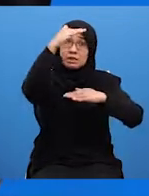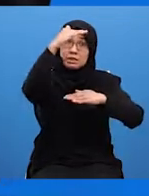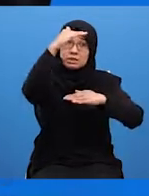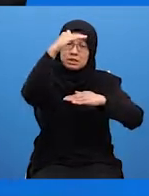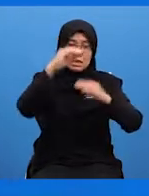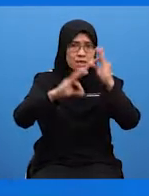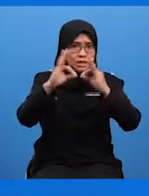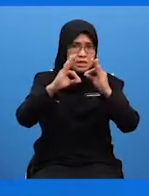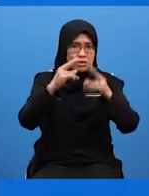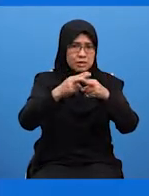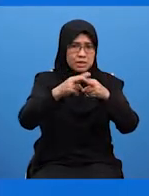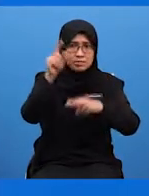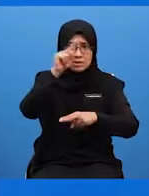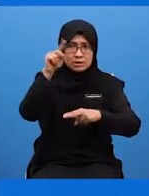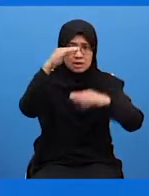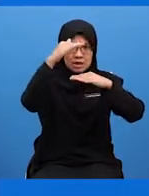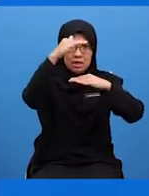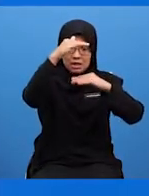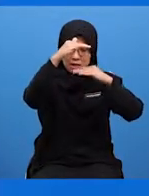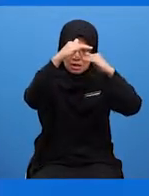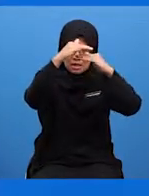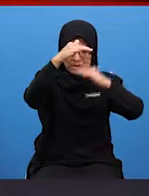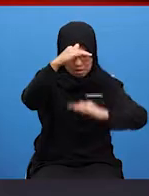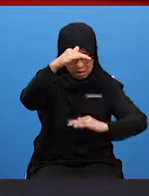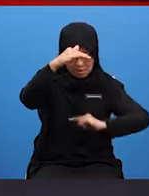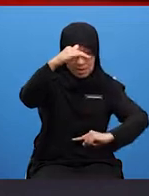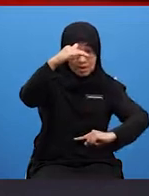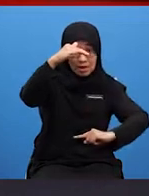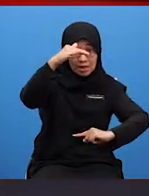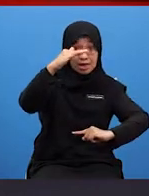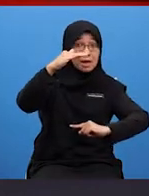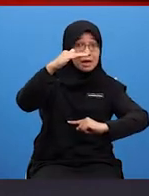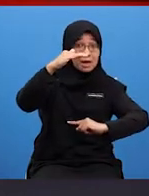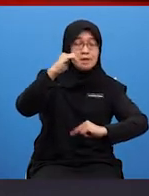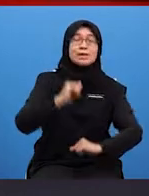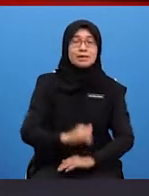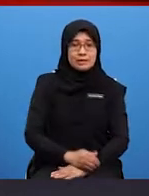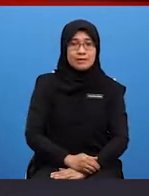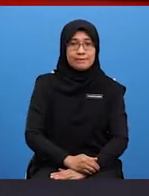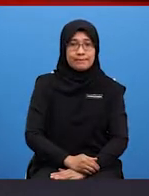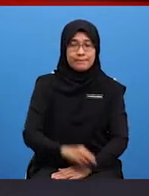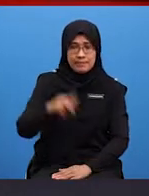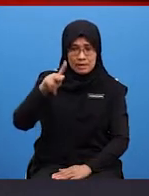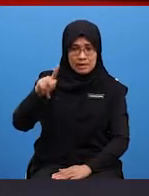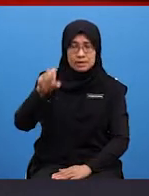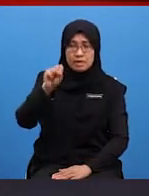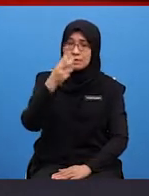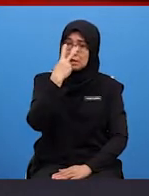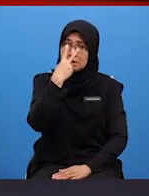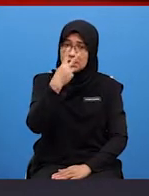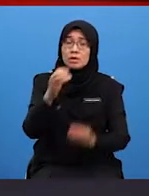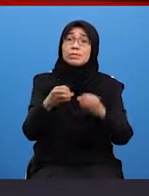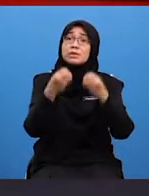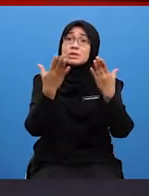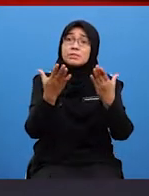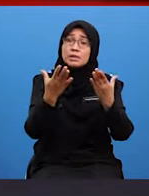Manakala Z, perlu berada di bawah Jangan pula macam nama Donz ke atas Ya, Arif dulu di atas Pelajar-pelajar boleh lihat